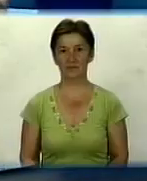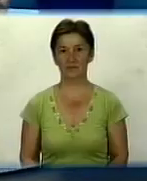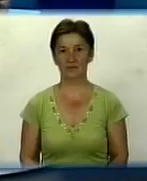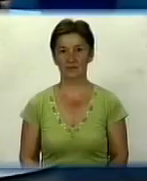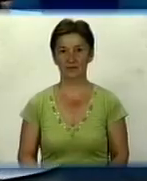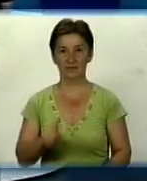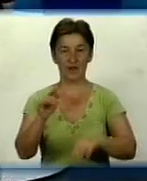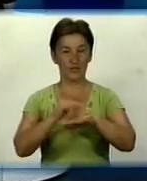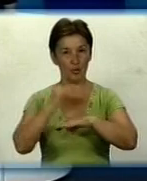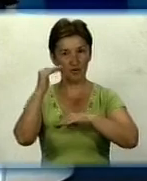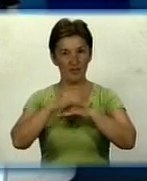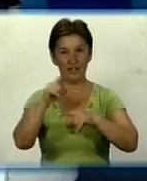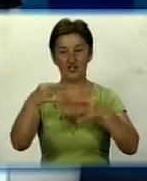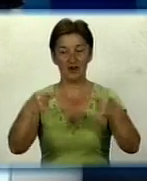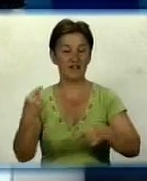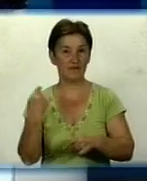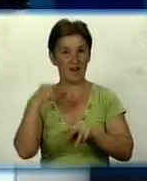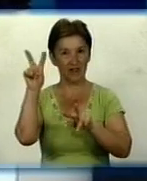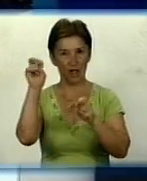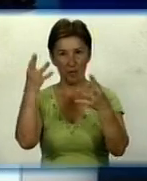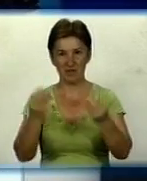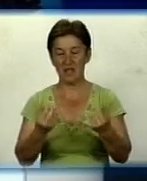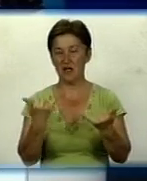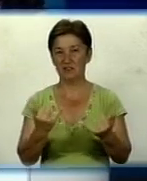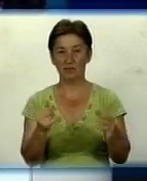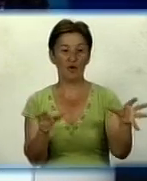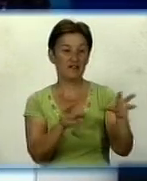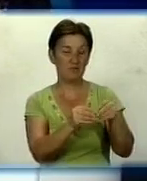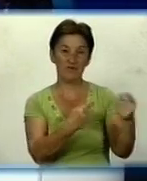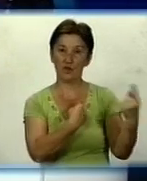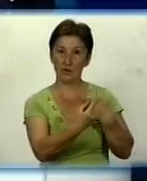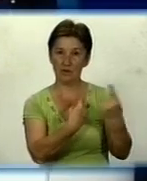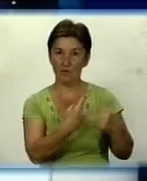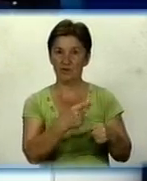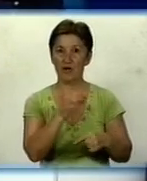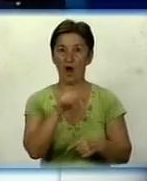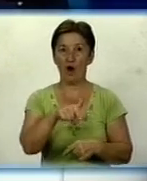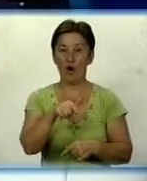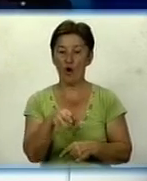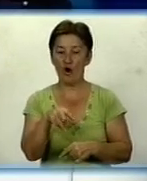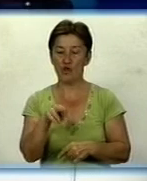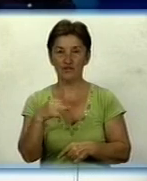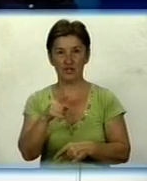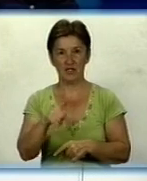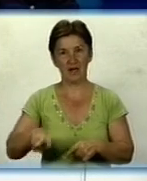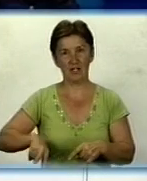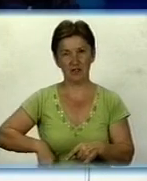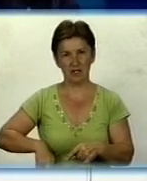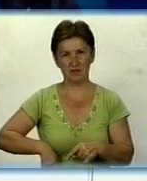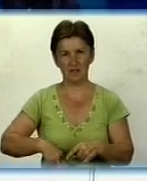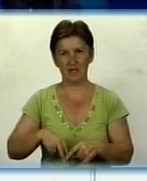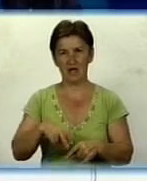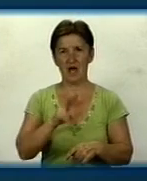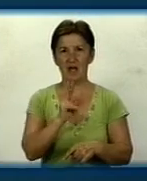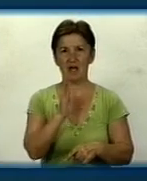Доброго вечора! На каналі Кіровоград тема дня. Сьогодні мій співрозмовник Олександр Головченко, комерційний директор ОКВП Дніпро